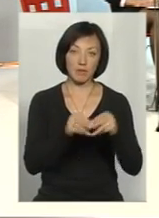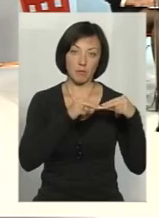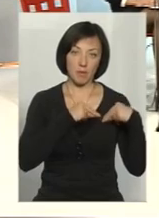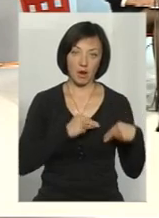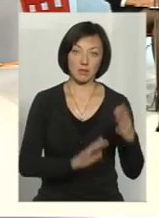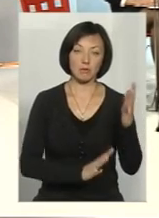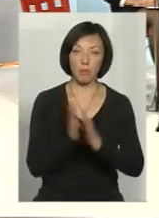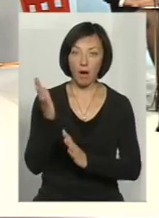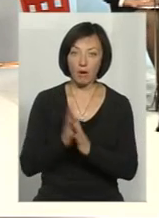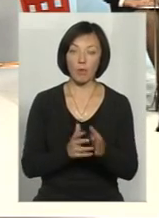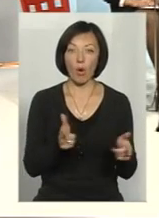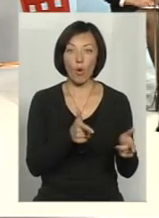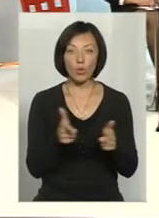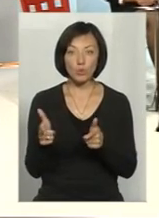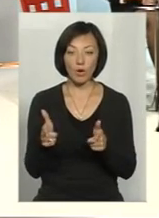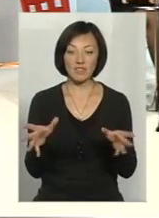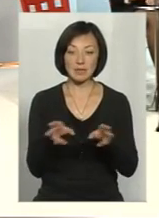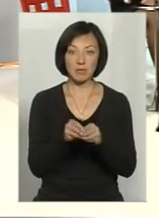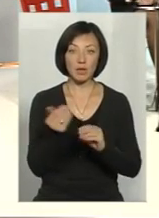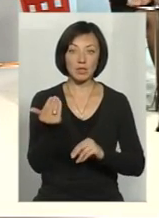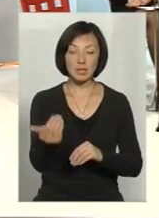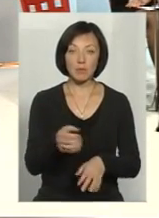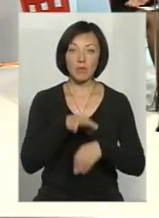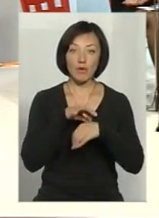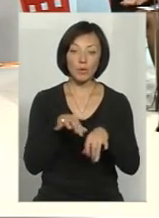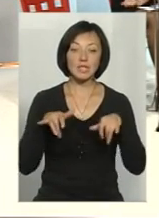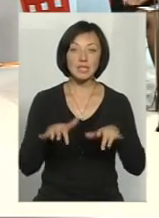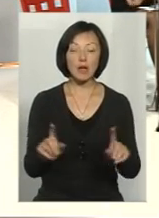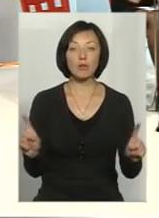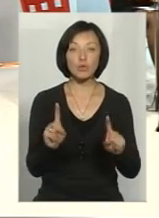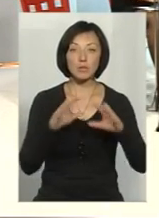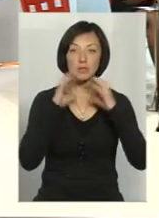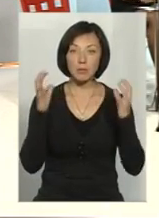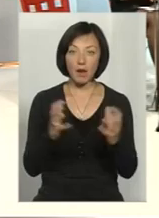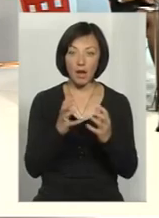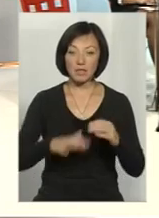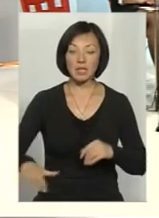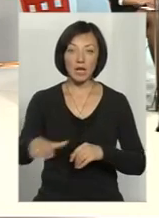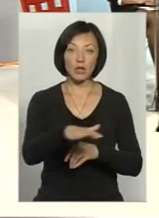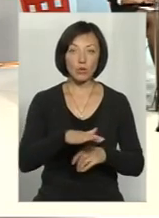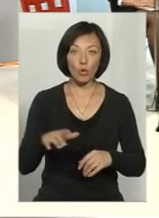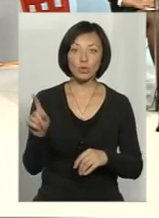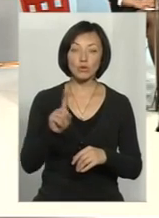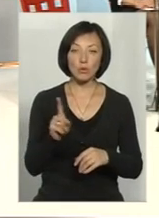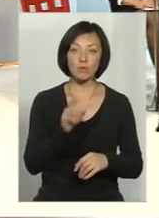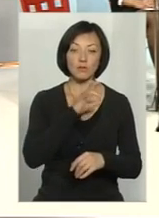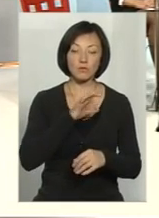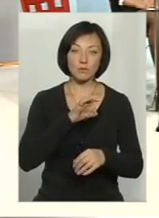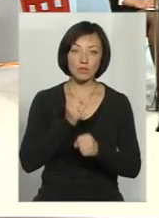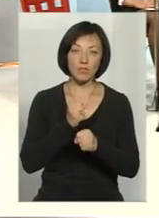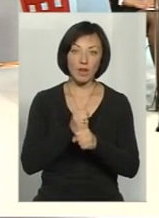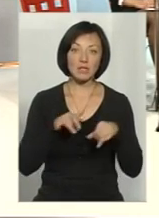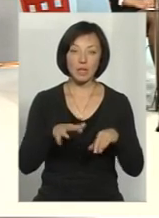з парком. Ми готові спільно з ними проводити заходи на те, щоб зберігати територію, щоб вживати заходів